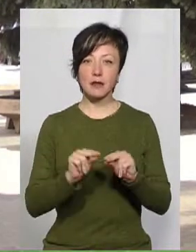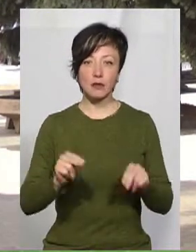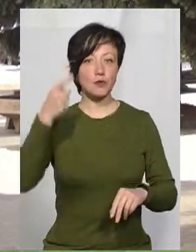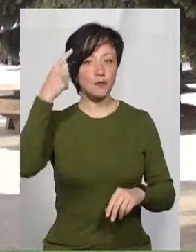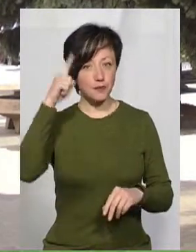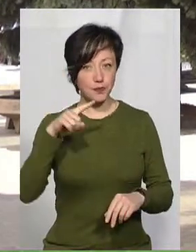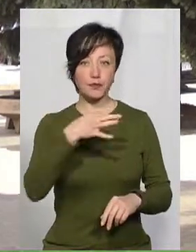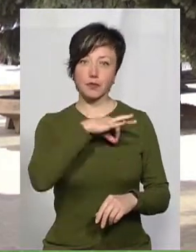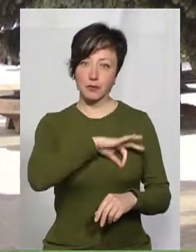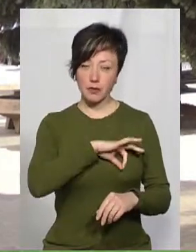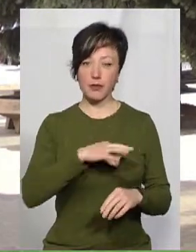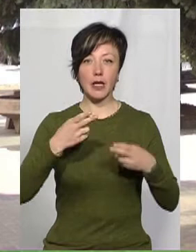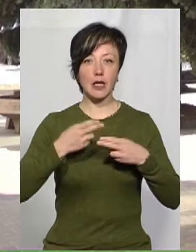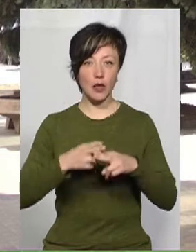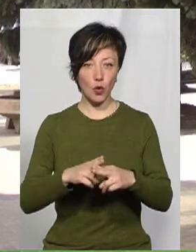використовувати